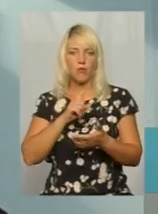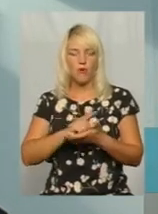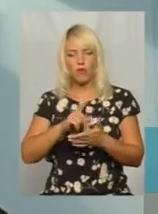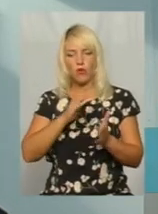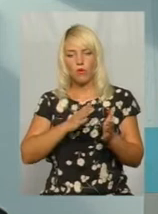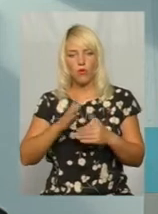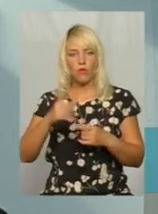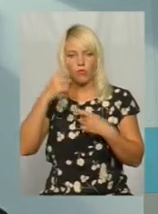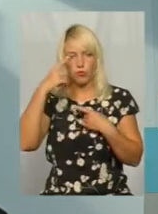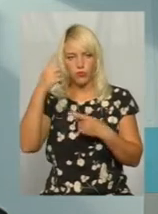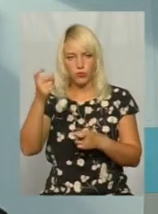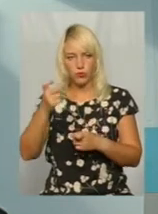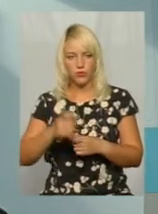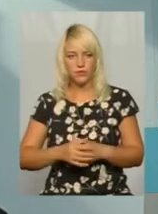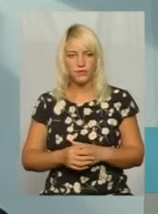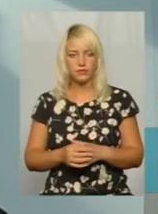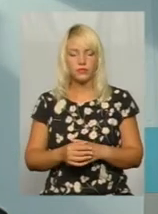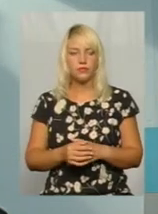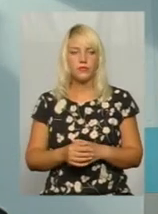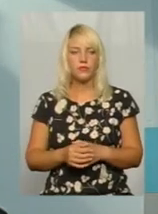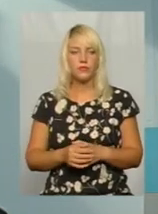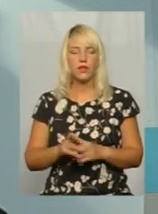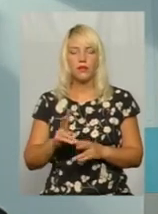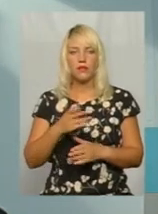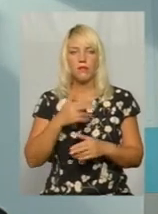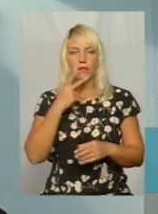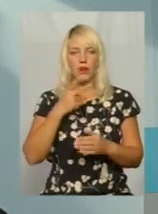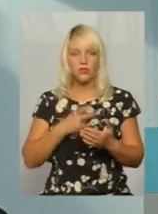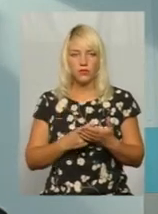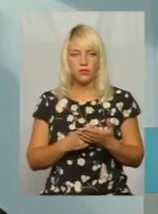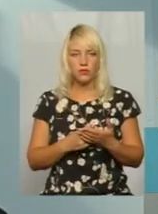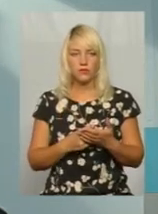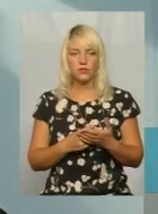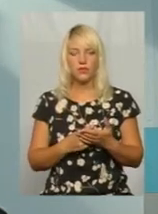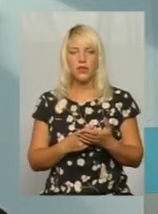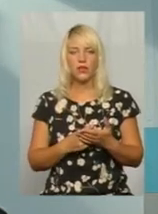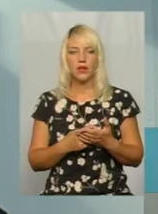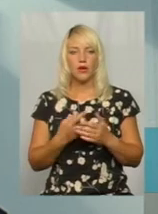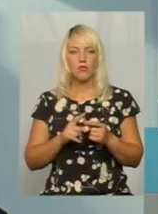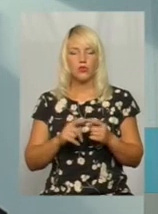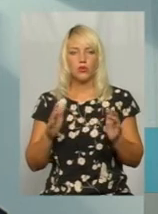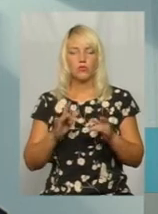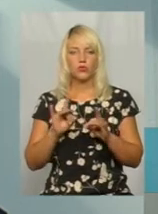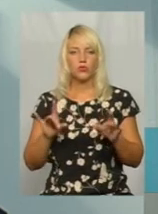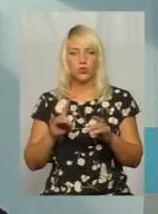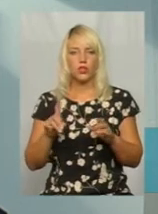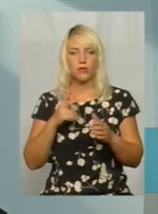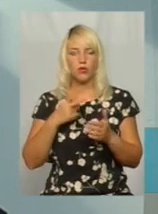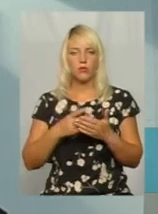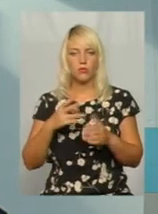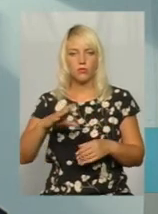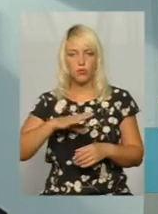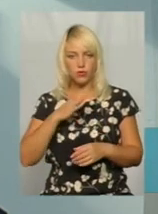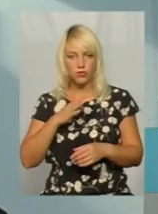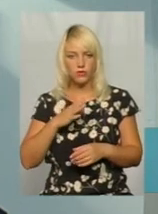компетентні органи. Як бачимо по даному сюжету, який було нам продемонстровано, і,